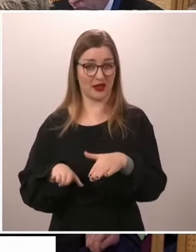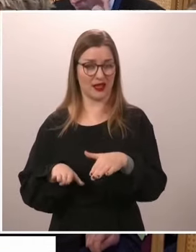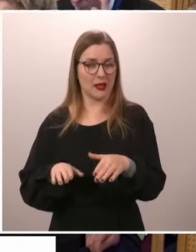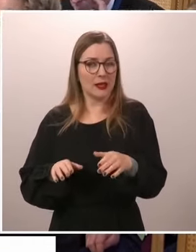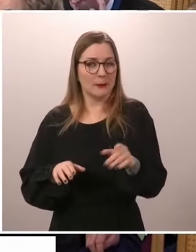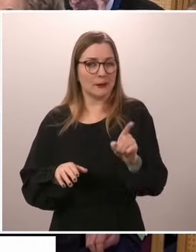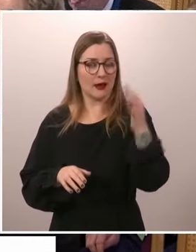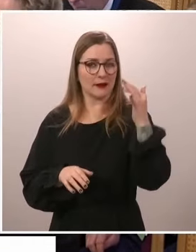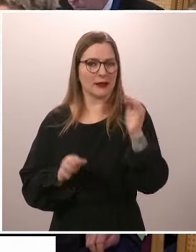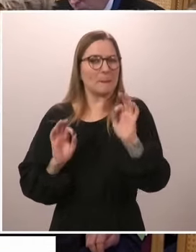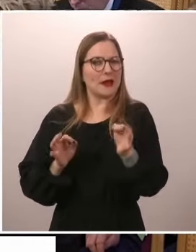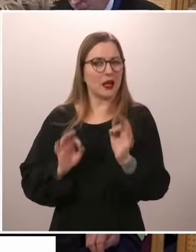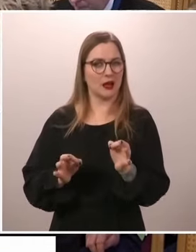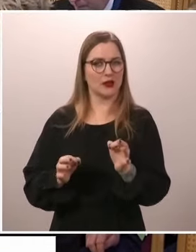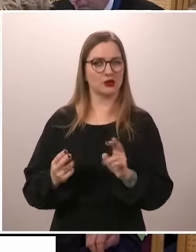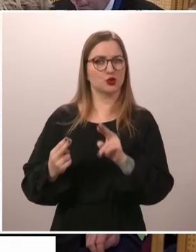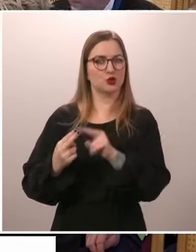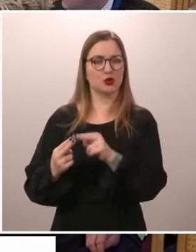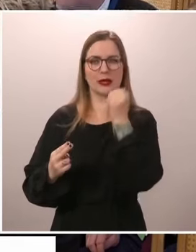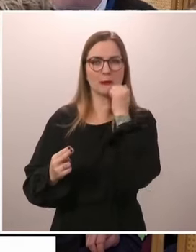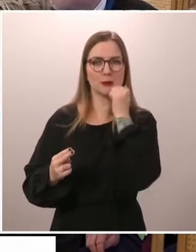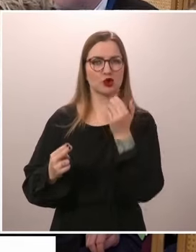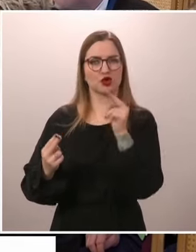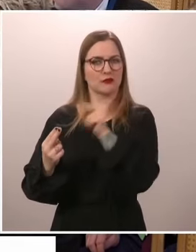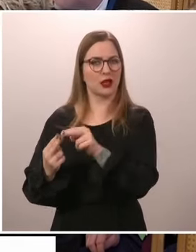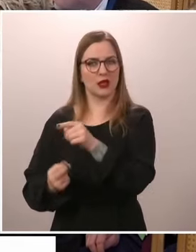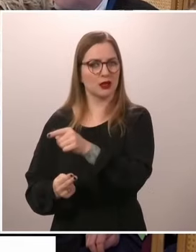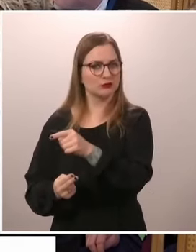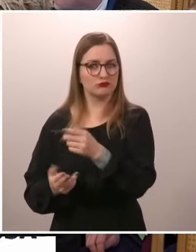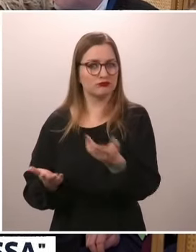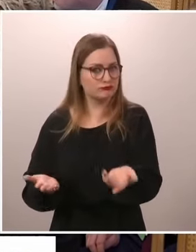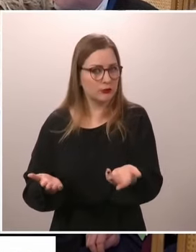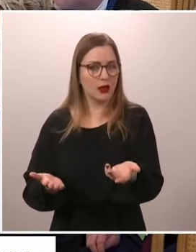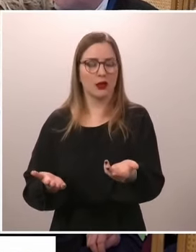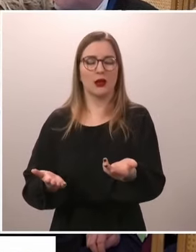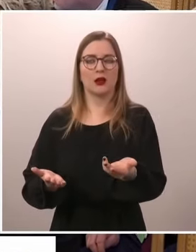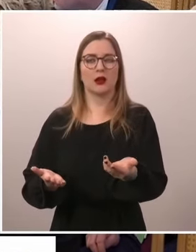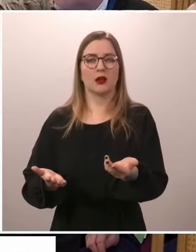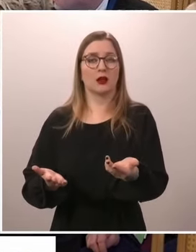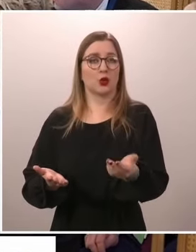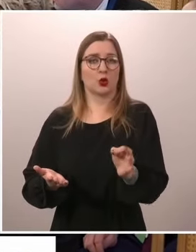olemaan ja tuota... Miltä...